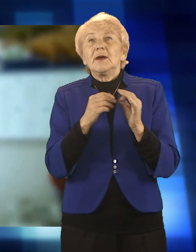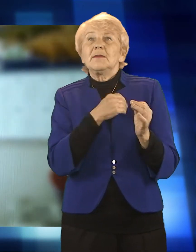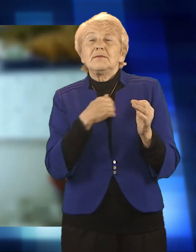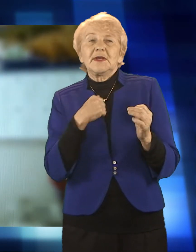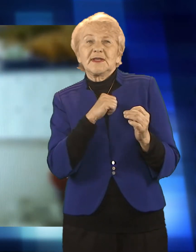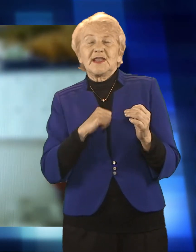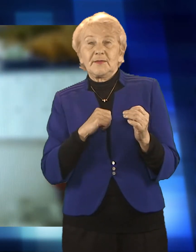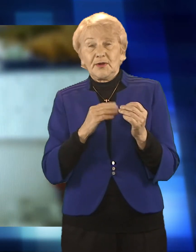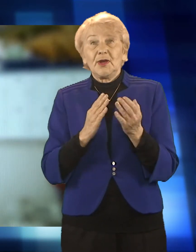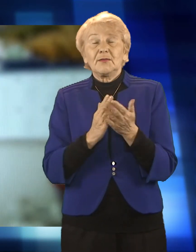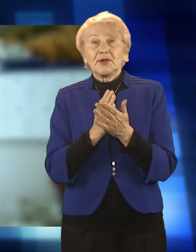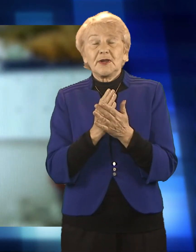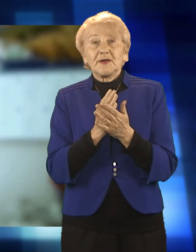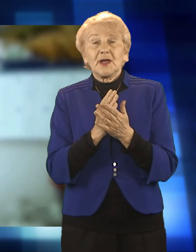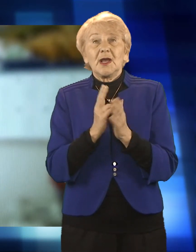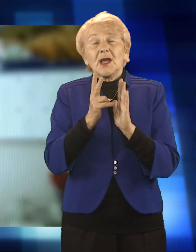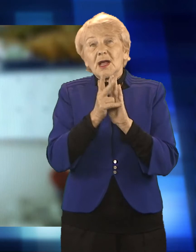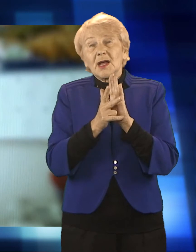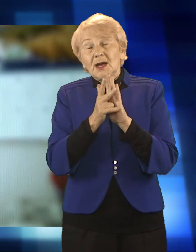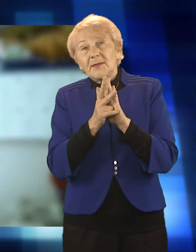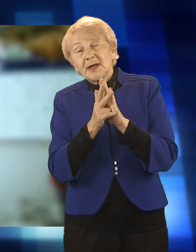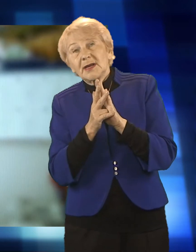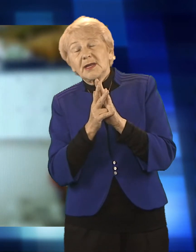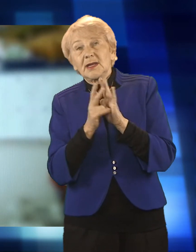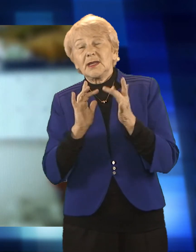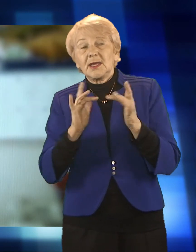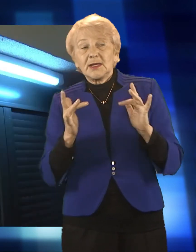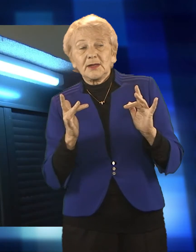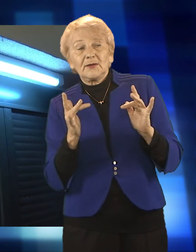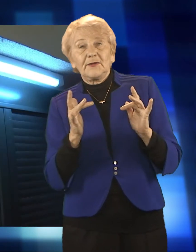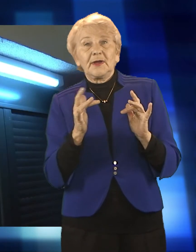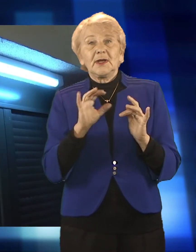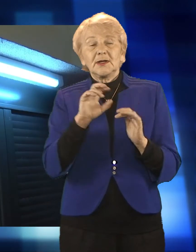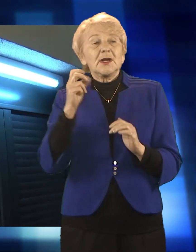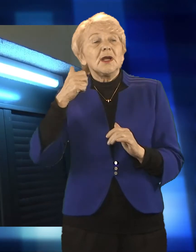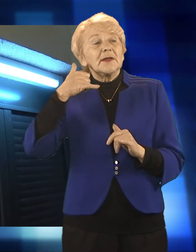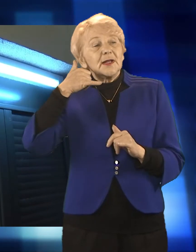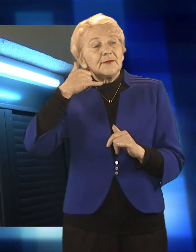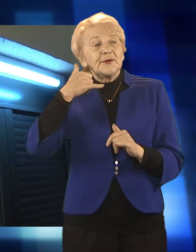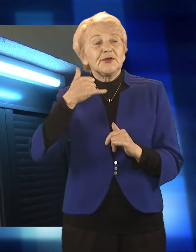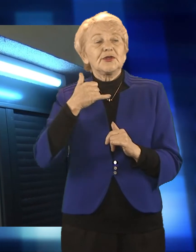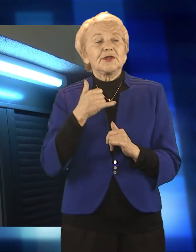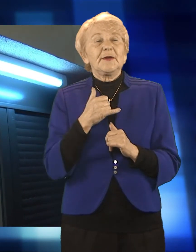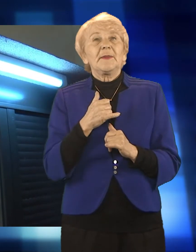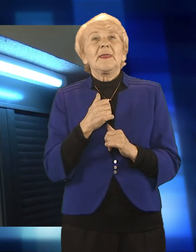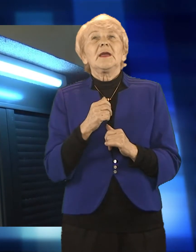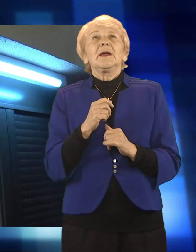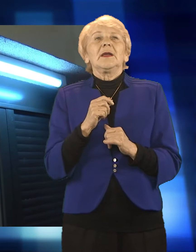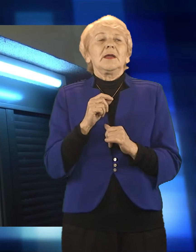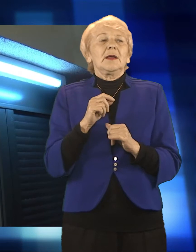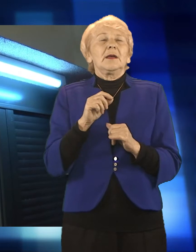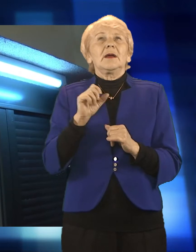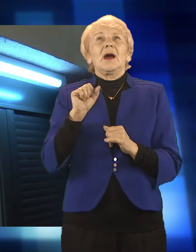przybyli pod drzwi Ośrodka w celu uzyskania niezbędnych informacji. Koronawirus sprawił też, że pracownikom